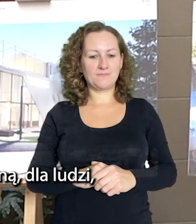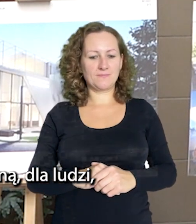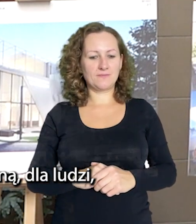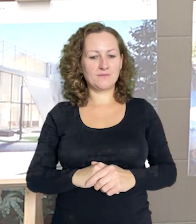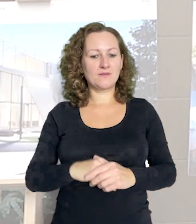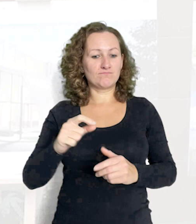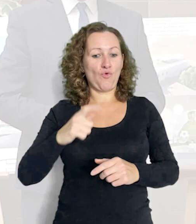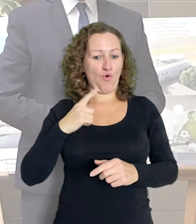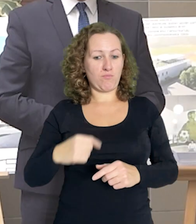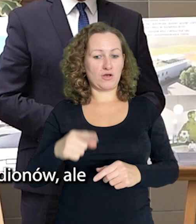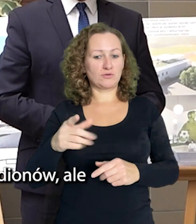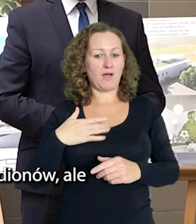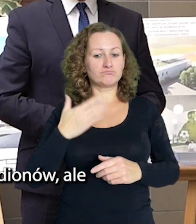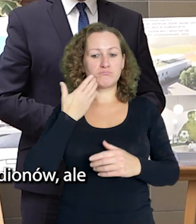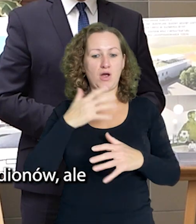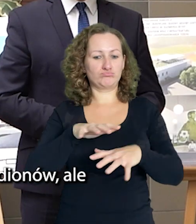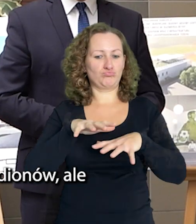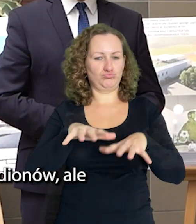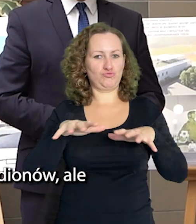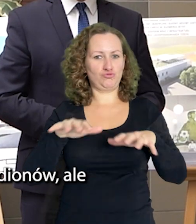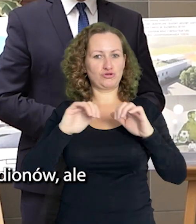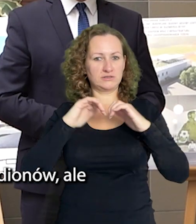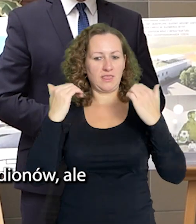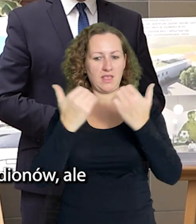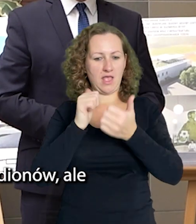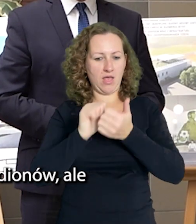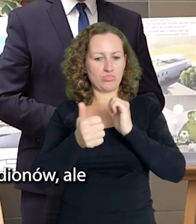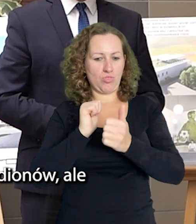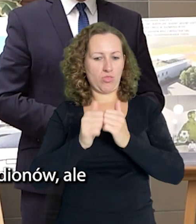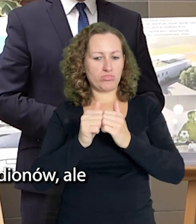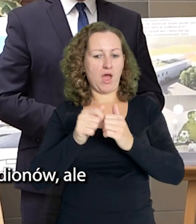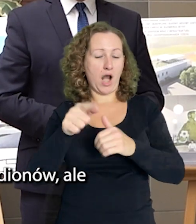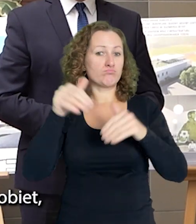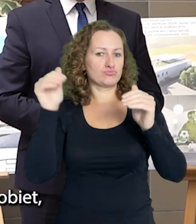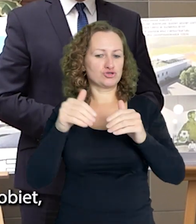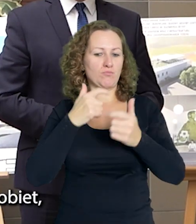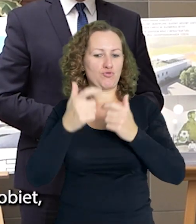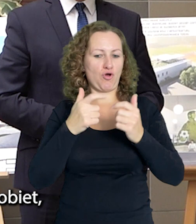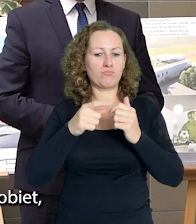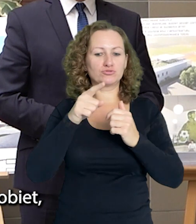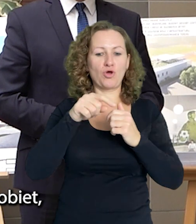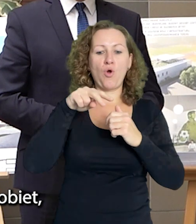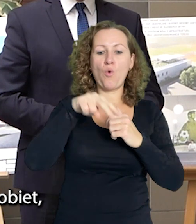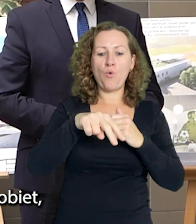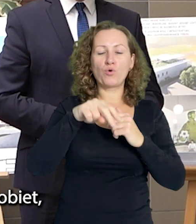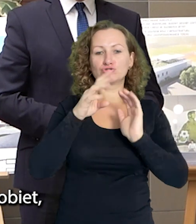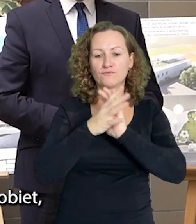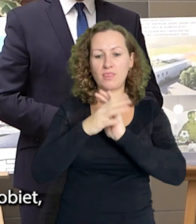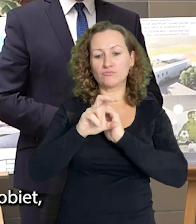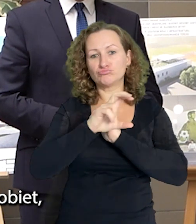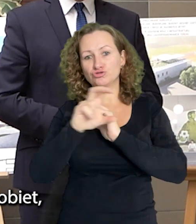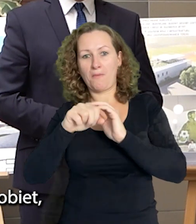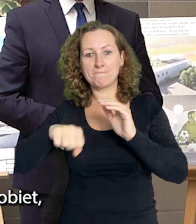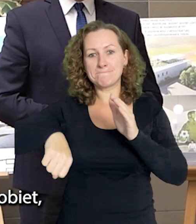odwiedzać. W obecnych czasach mamy bardzo dużo tych dużych stadionów, ale jeżeli chodzi o takie stadiony, na których możemy zrobić